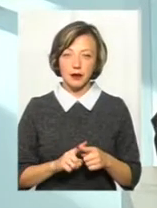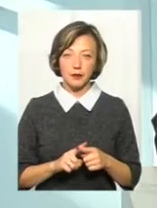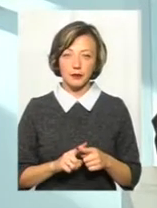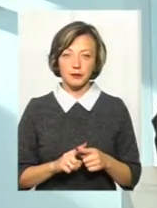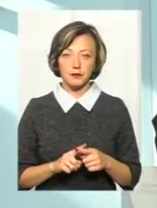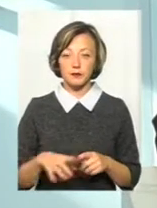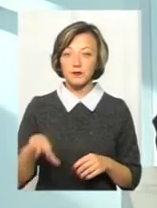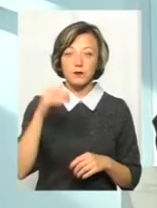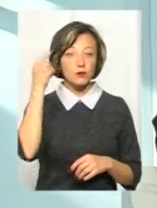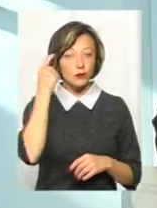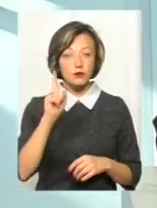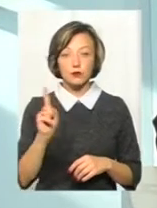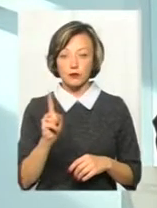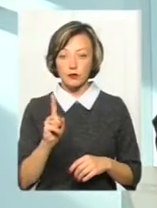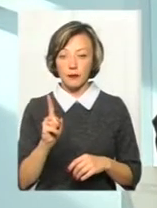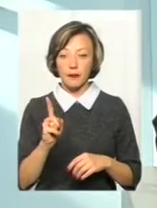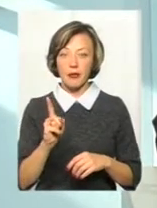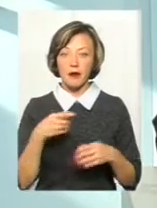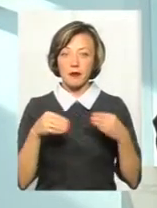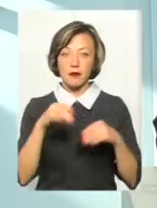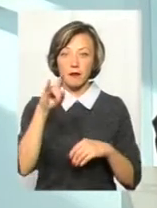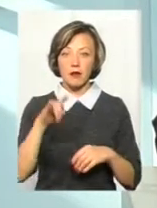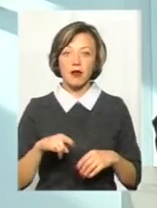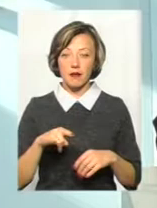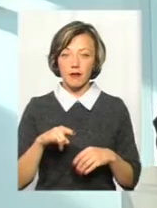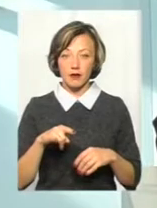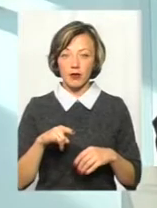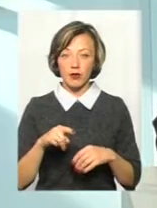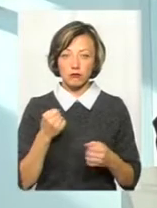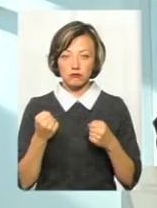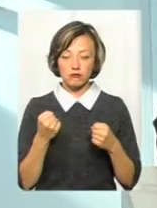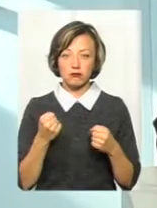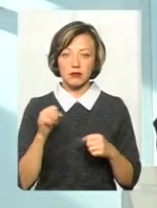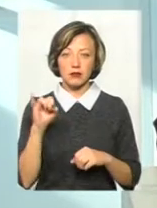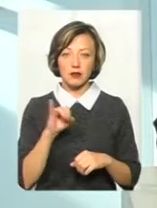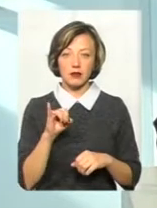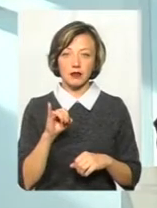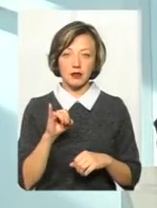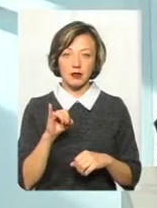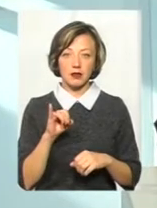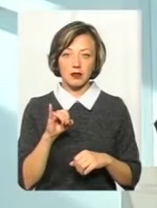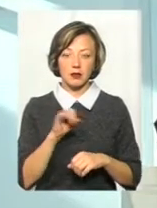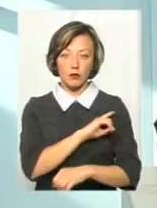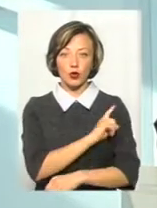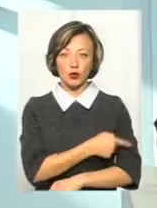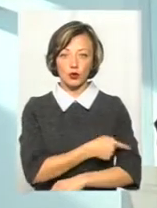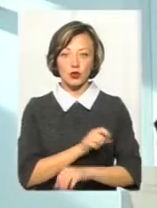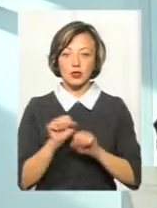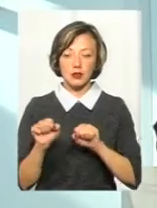Всі думають, що металопластикове вікно надійне і досить потужне